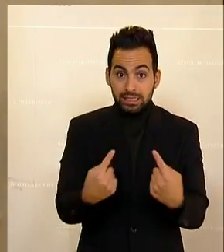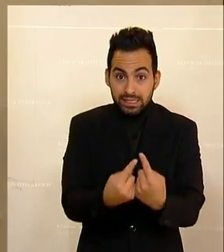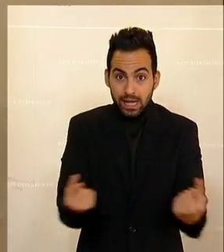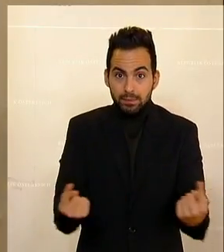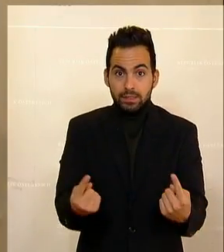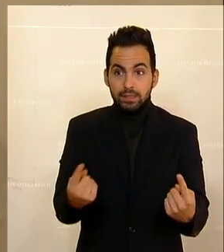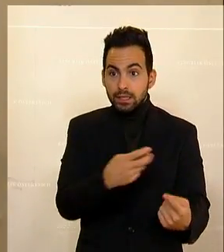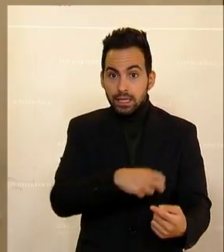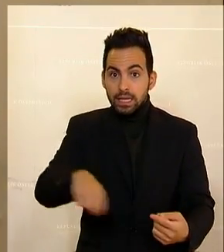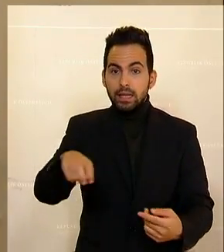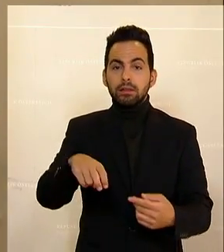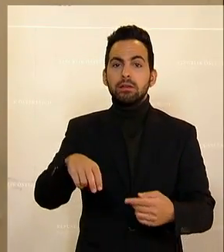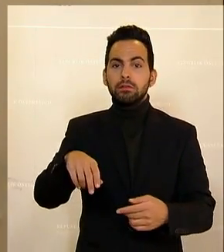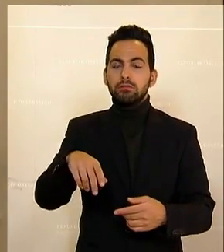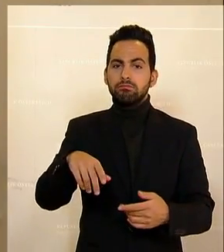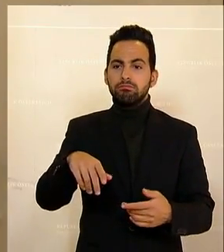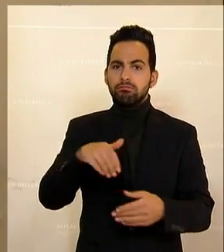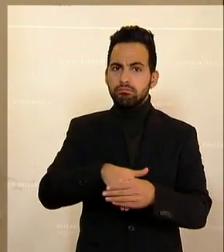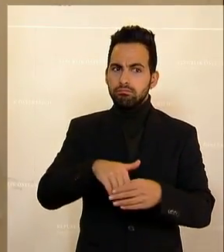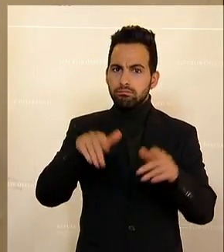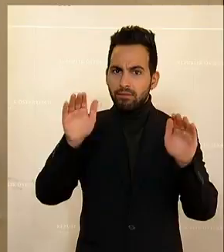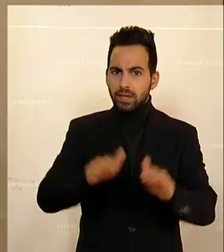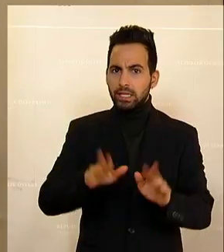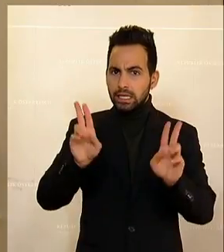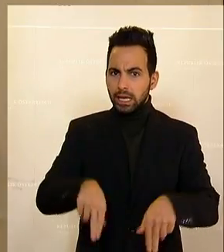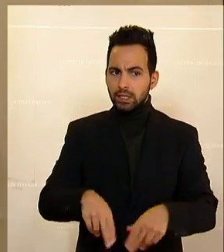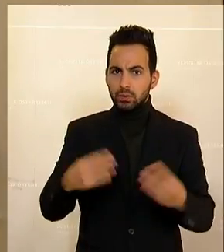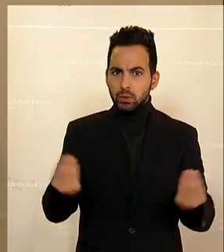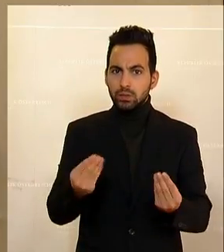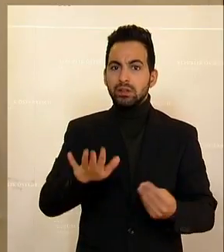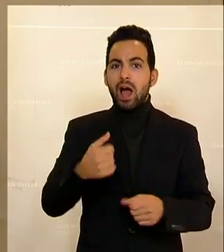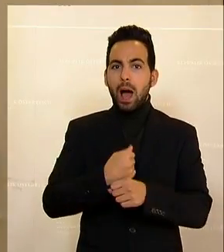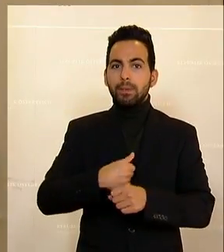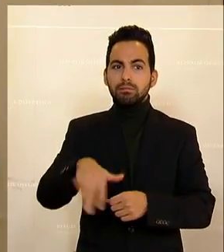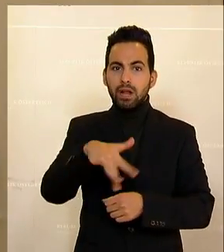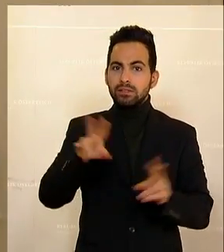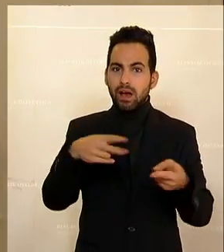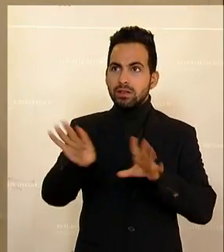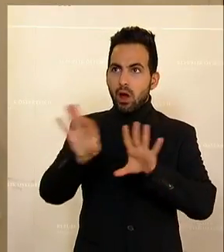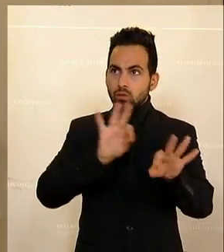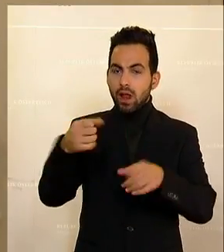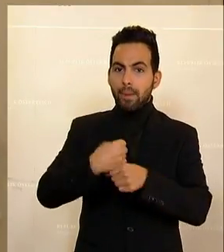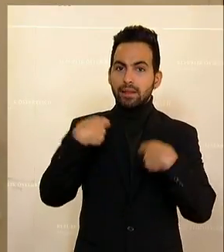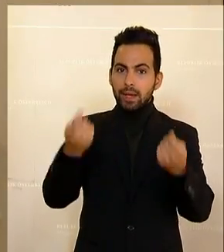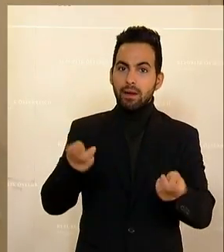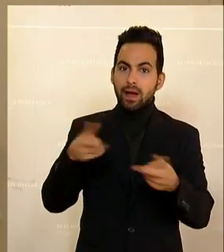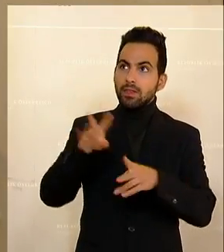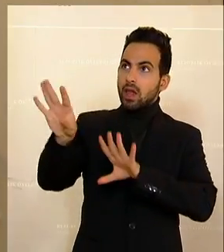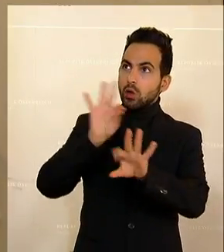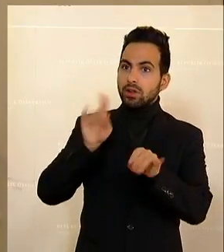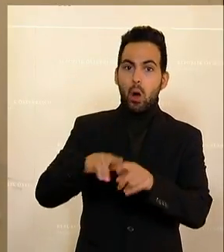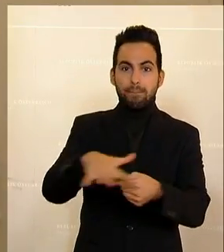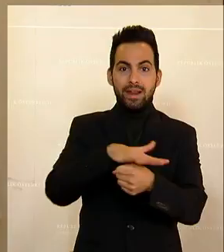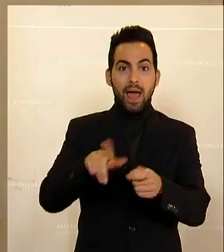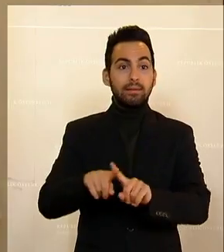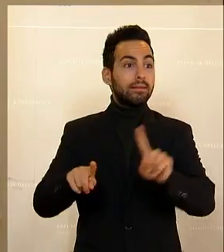gehen, die die geringsten Rechte in diesem Land haben, weil sie endlich ihren Job auswählen können, ihren Arbeitgeber ausrufen können, noch in der gleichen Branche, die die